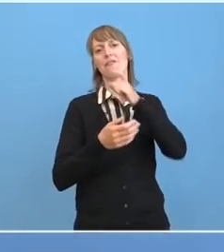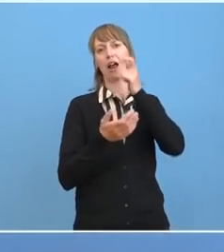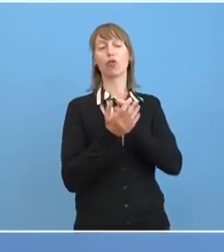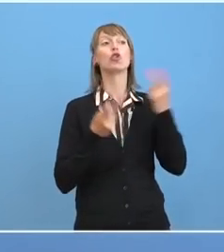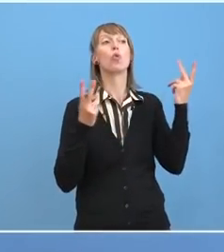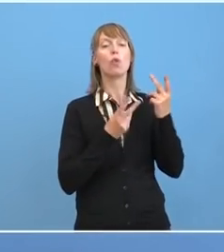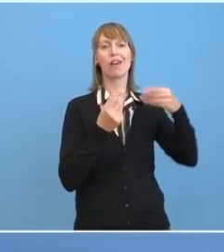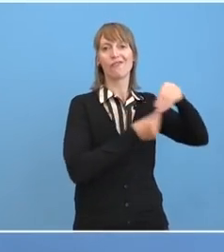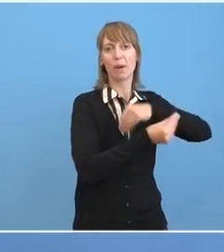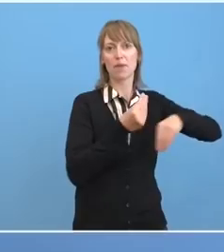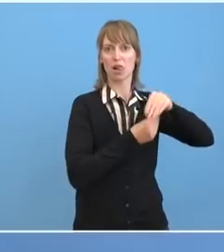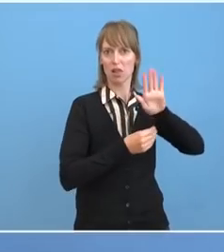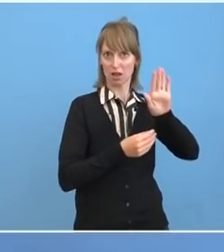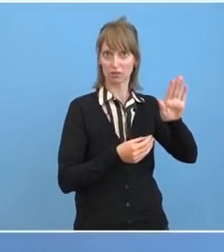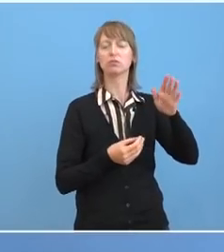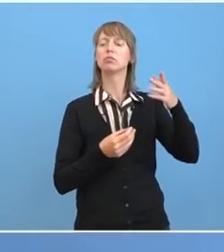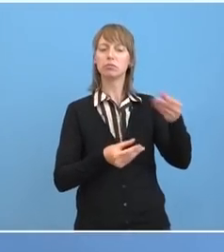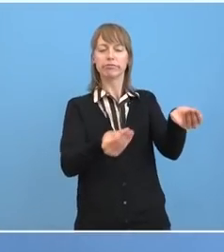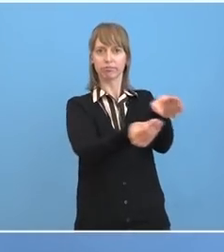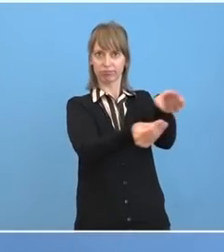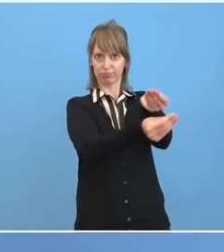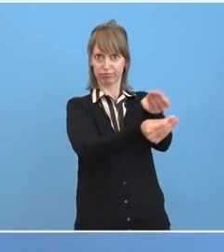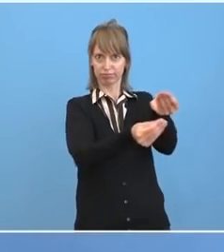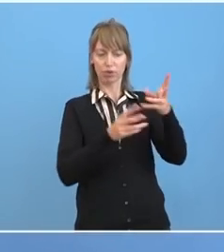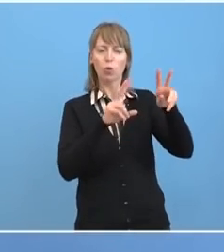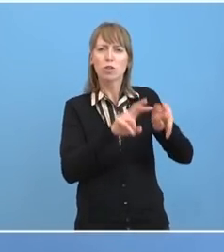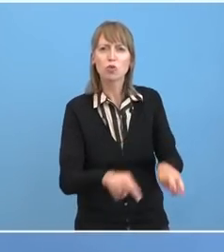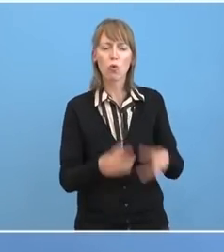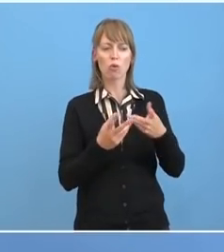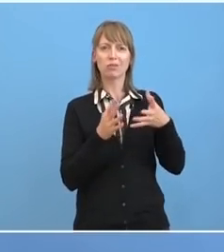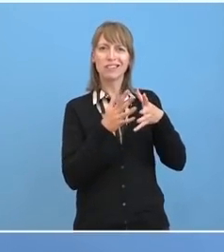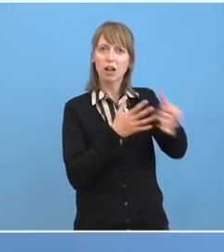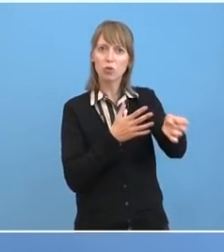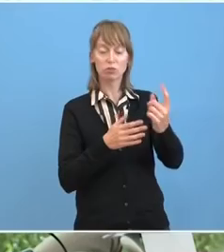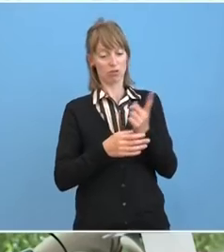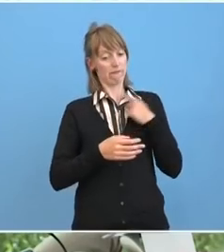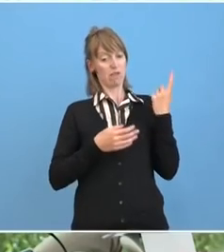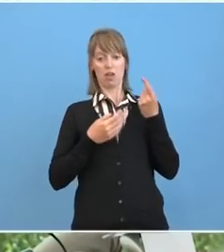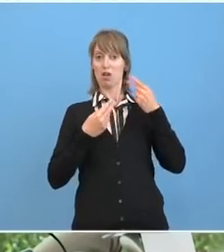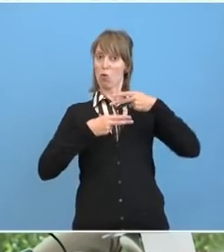Zustand des Patienten, über die Untersuchungen und die Diagnosen Auskunft zu geben. Das werden Sie nicht von uns hören.